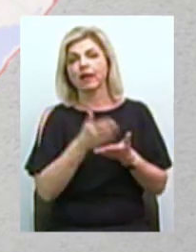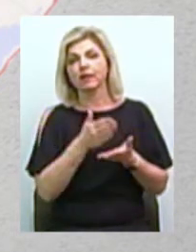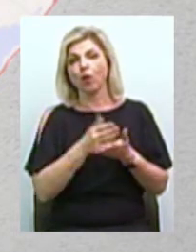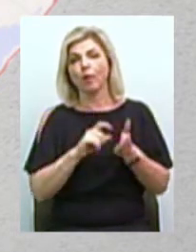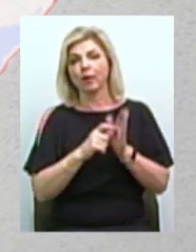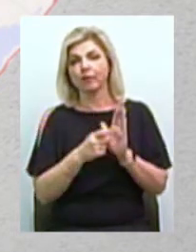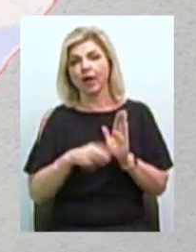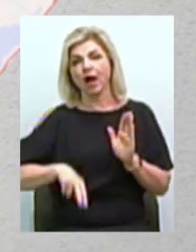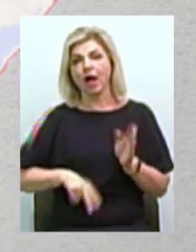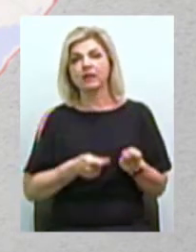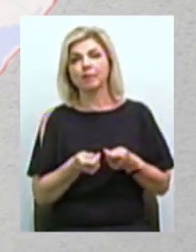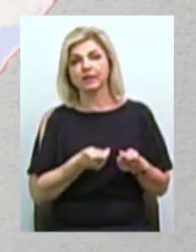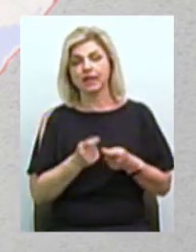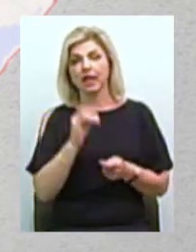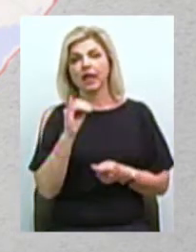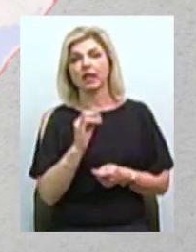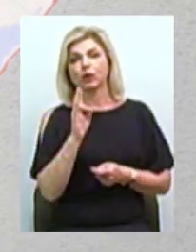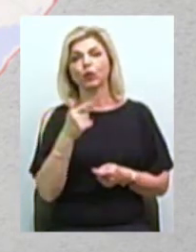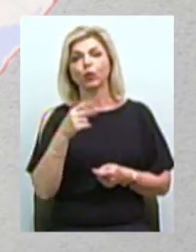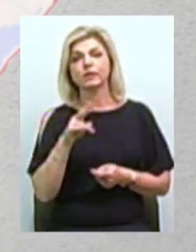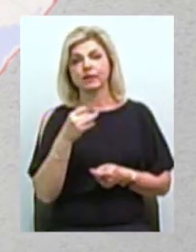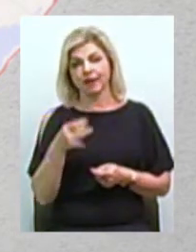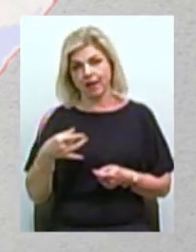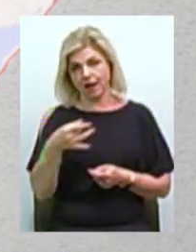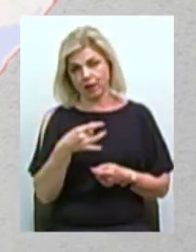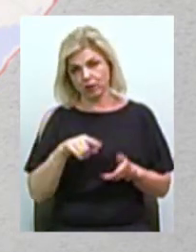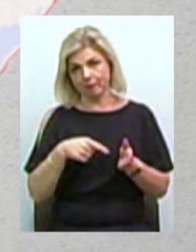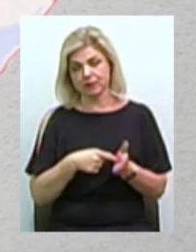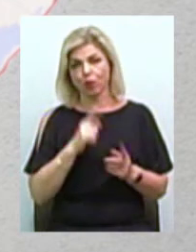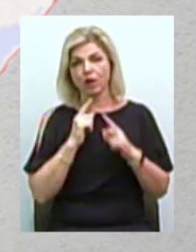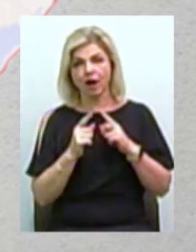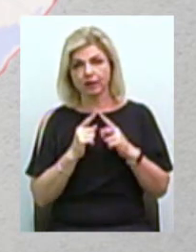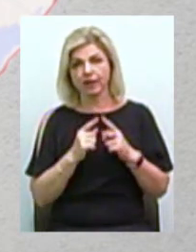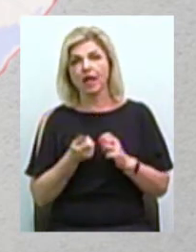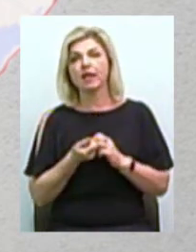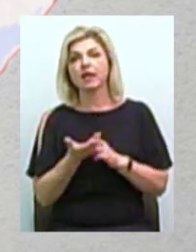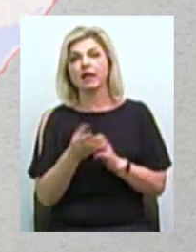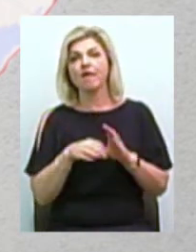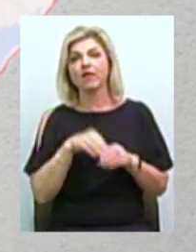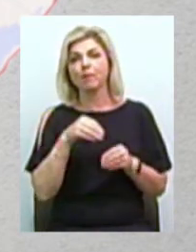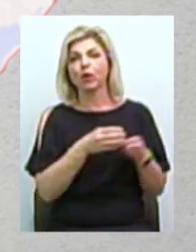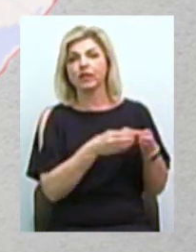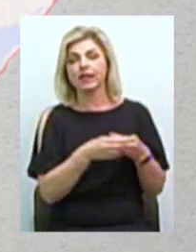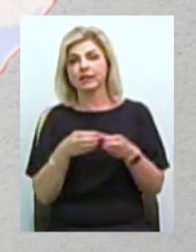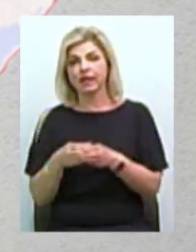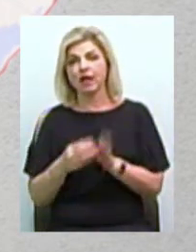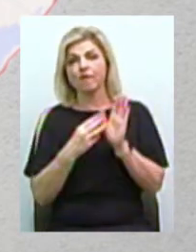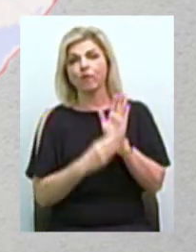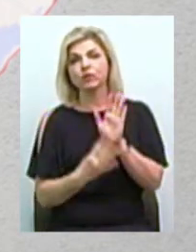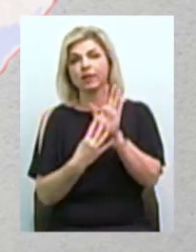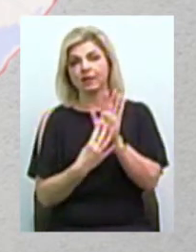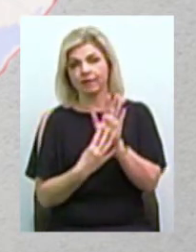приміщенні адміністрації Інгульського району Миколаївської міської ради Кількість виборчих дільниць 89